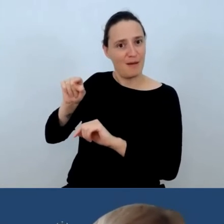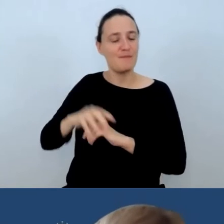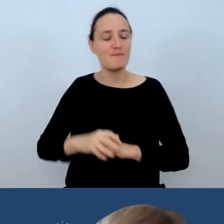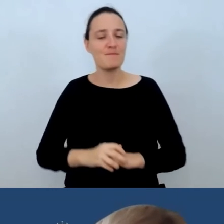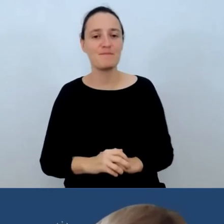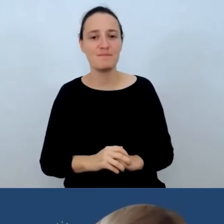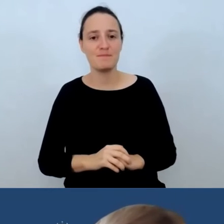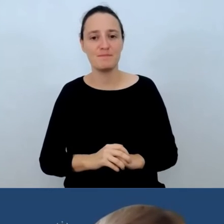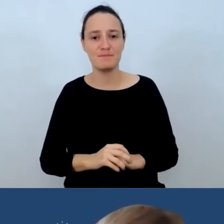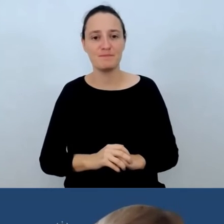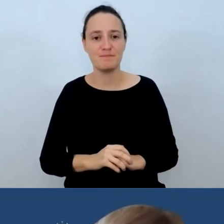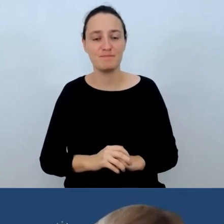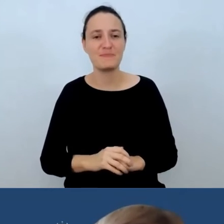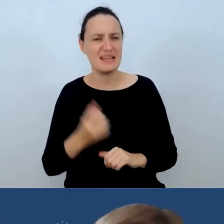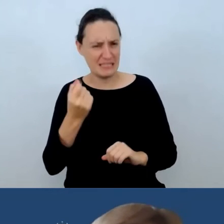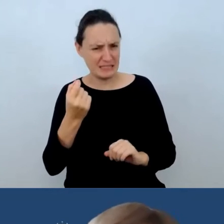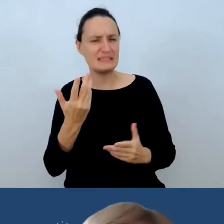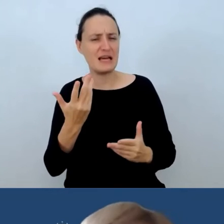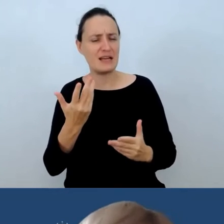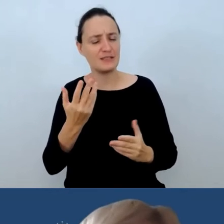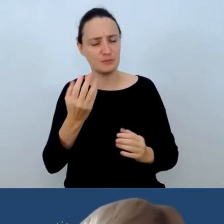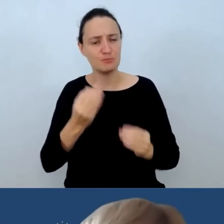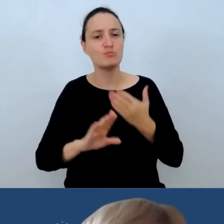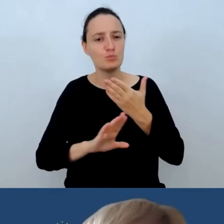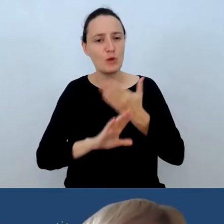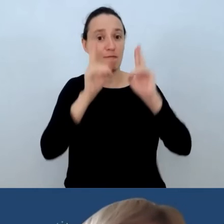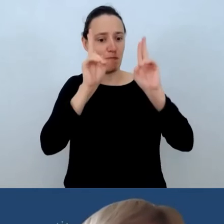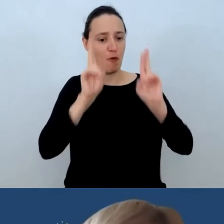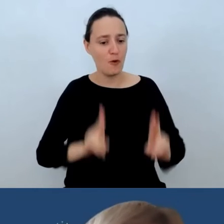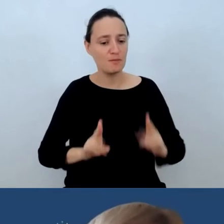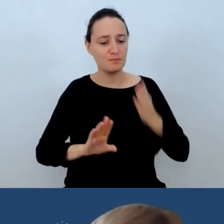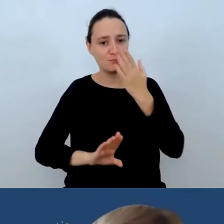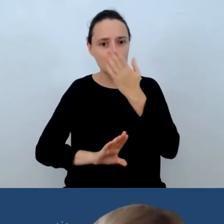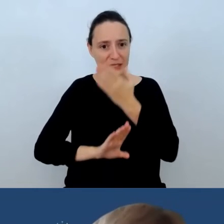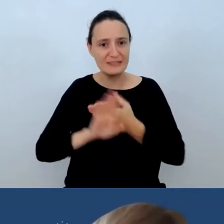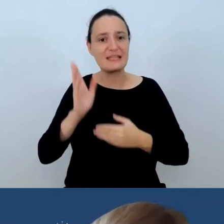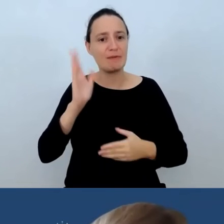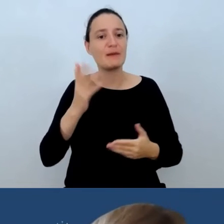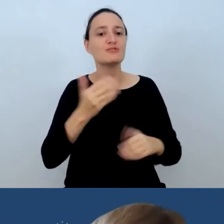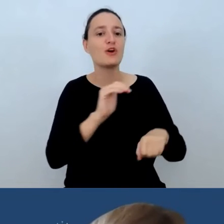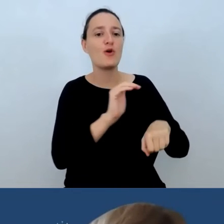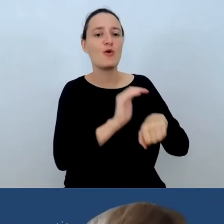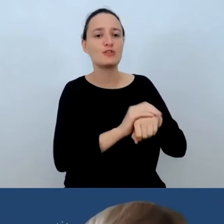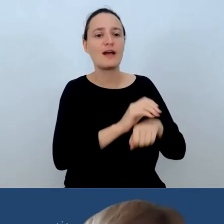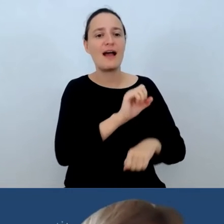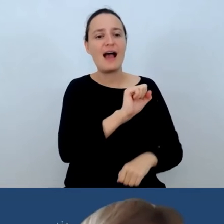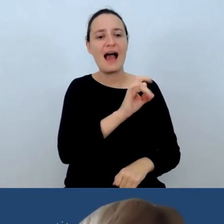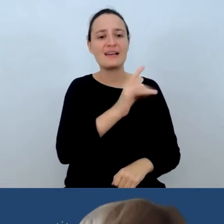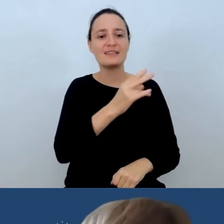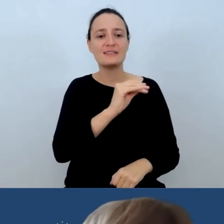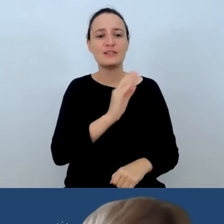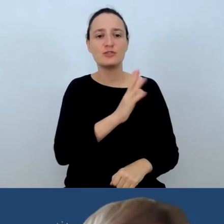Teraz zostanie przedstawiona formalnie przez moją koleżankę Agnieszkę Piątek.